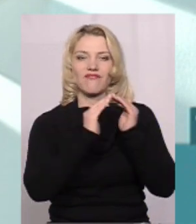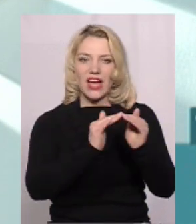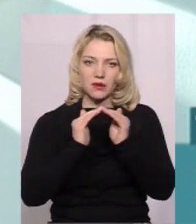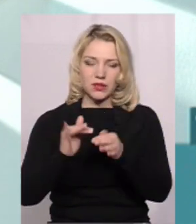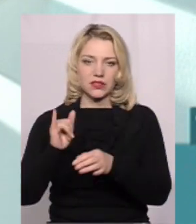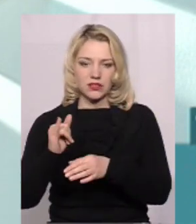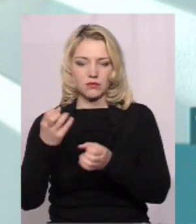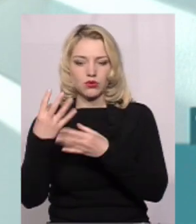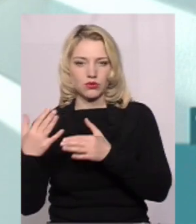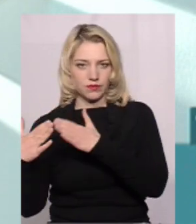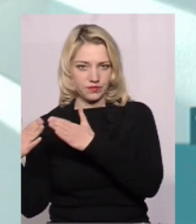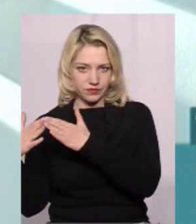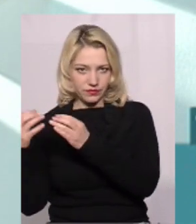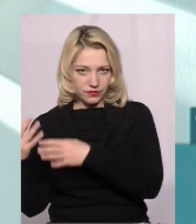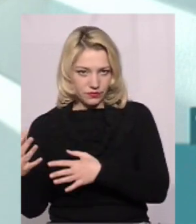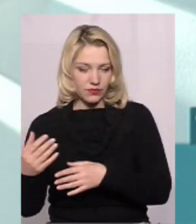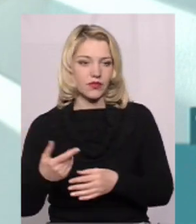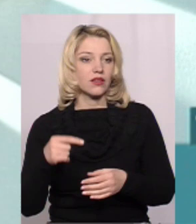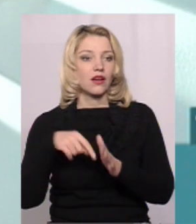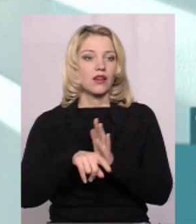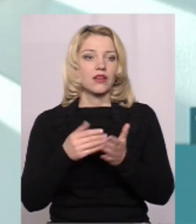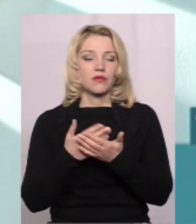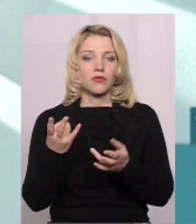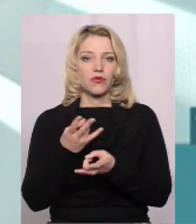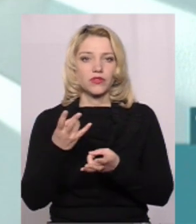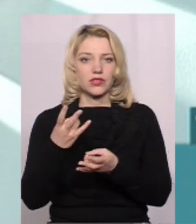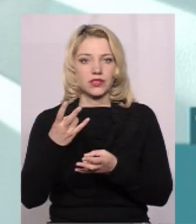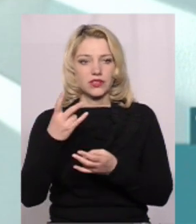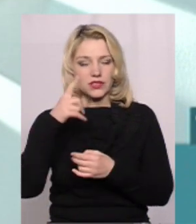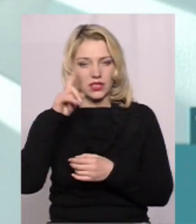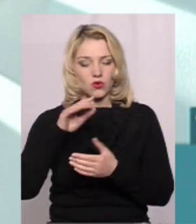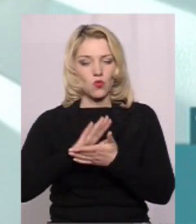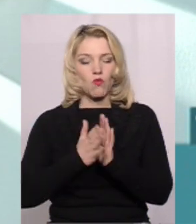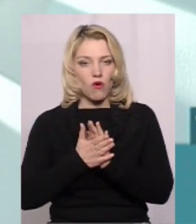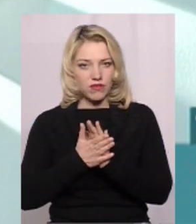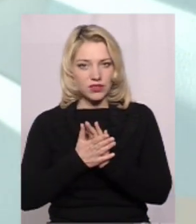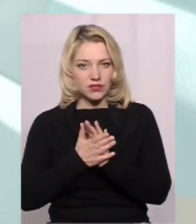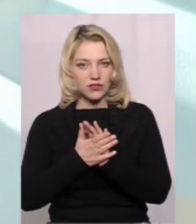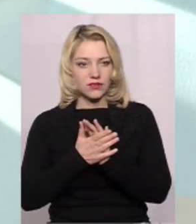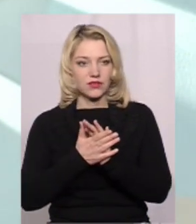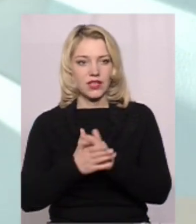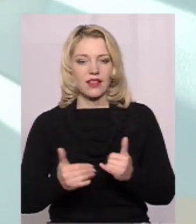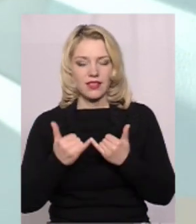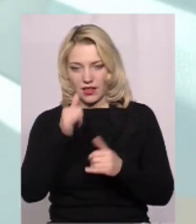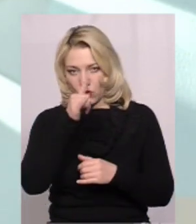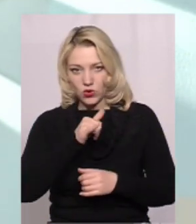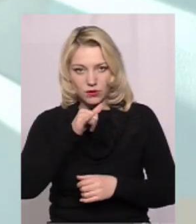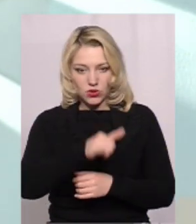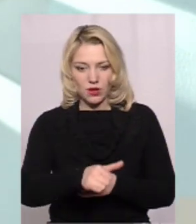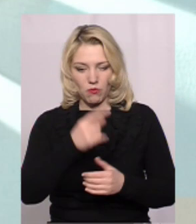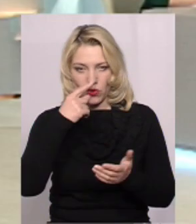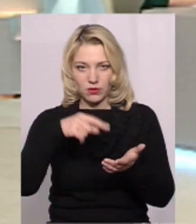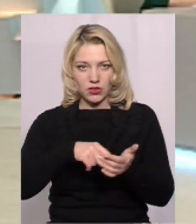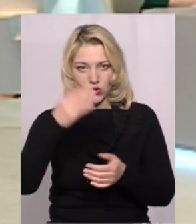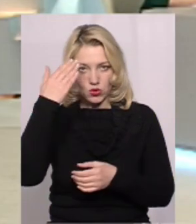свиного господарства, необхідно перш за все мати певні умови для унеможливлення потрапляння